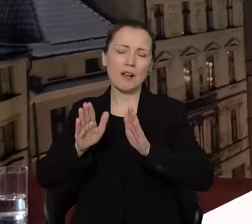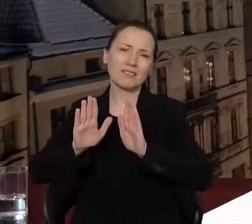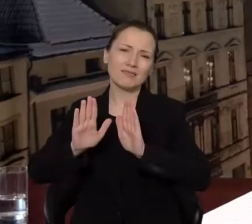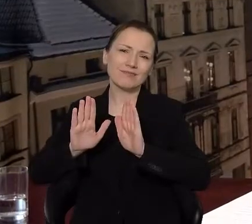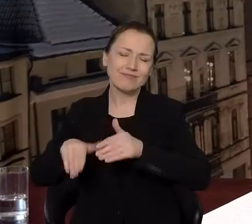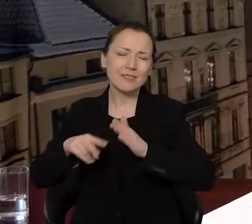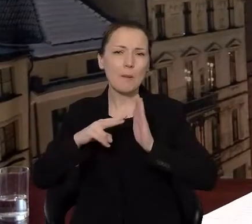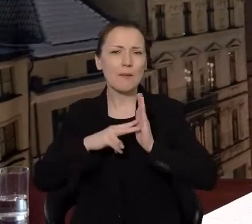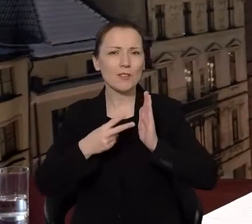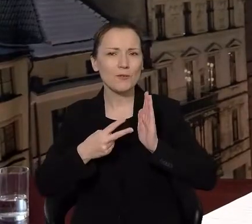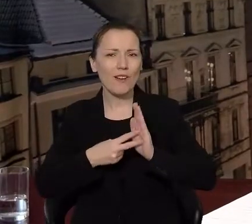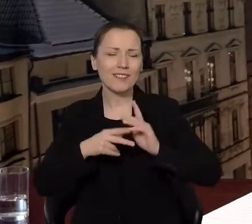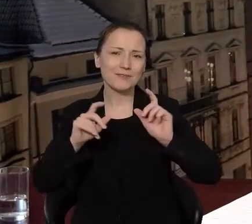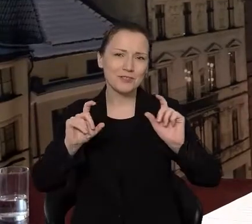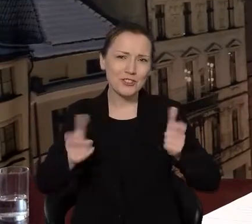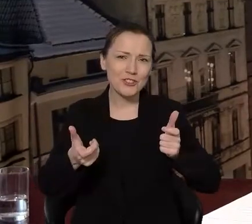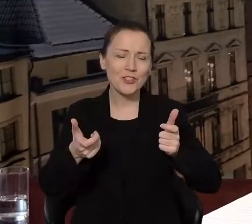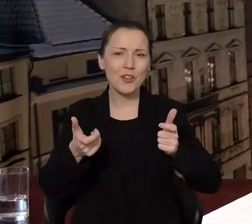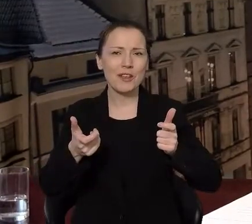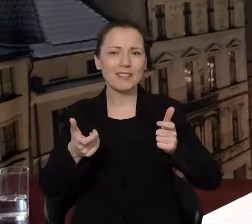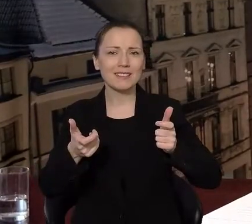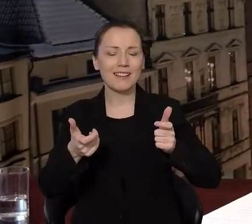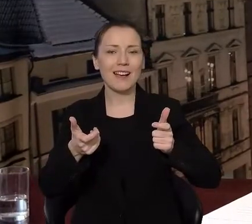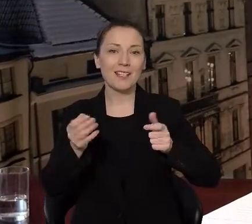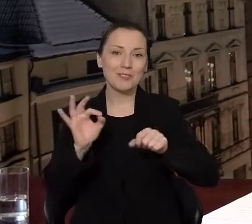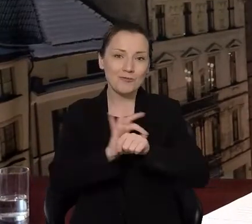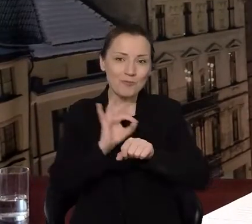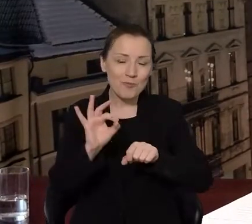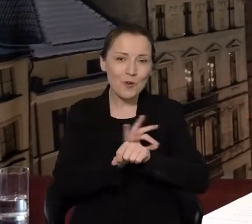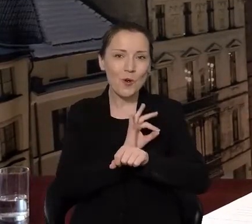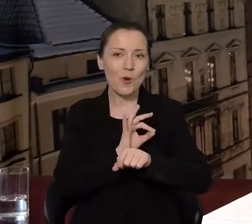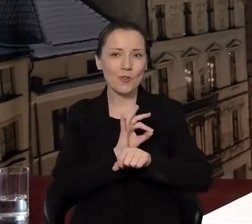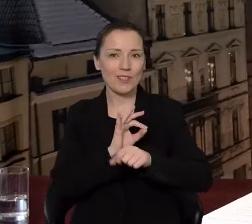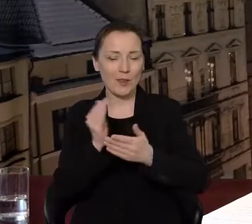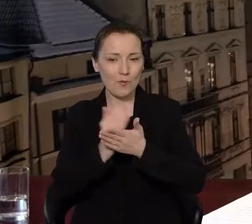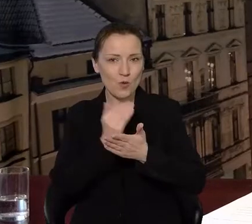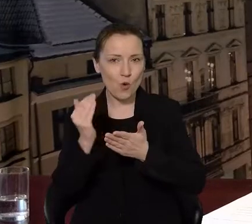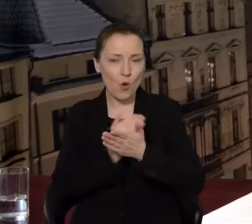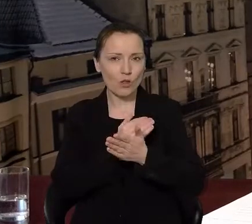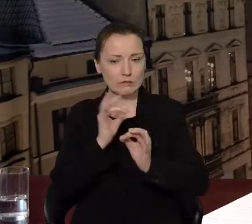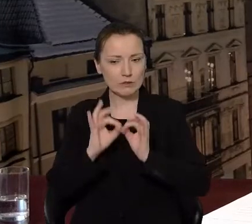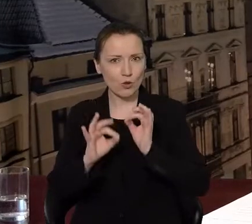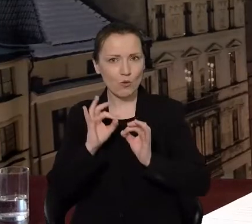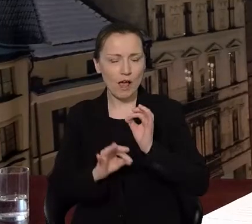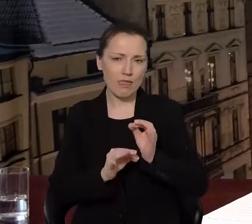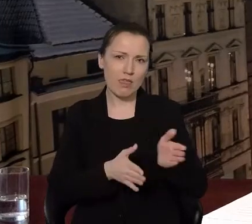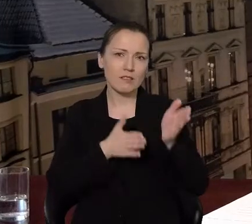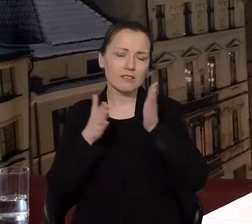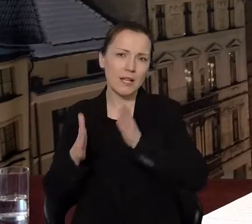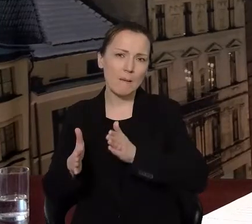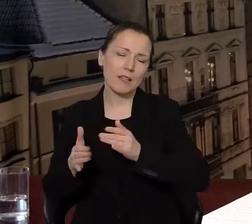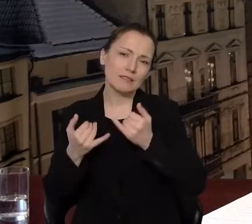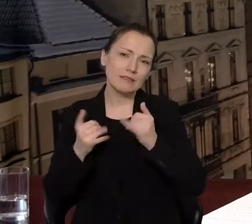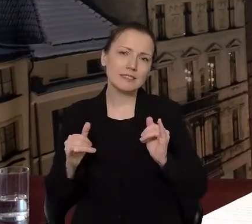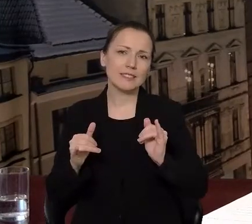planowanych wydarzeń, jak i najpierw szkicu programu, a później szczegółów programu, na oddzielne spotkanie